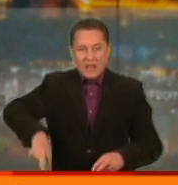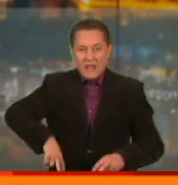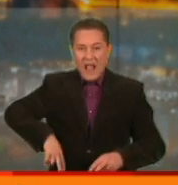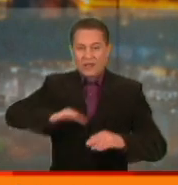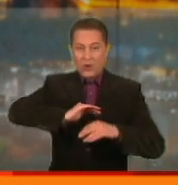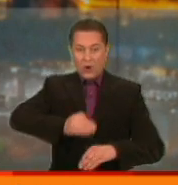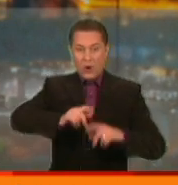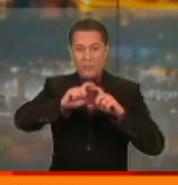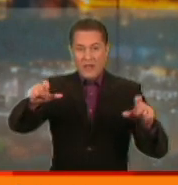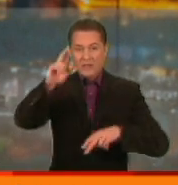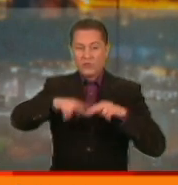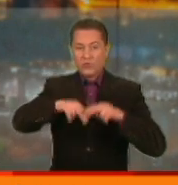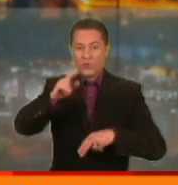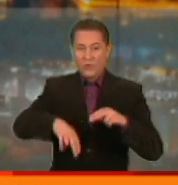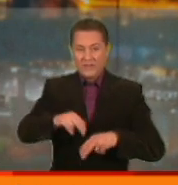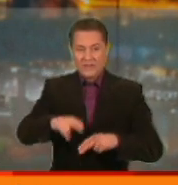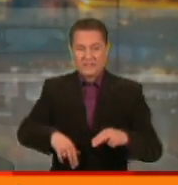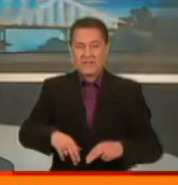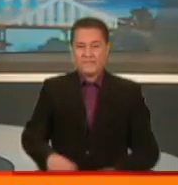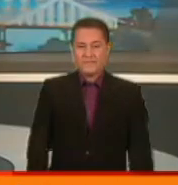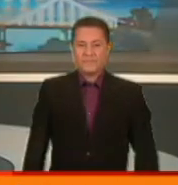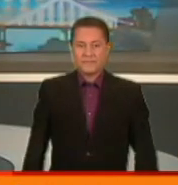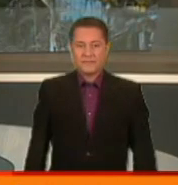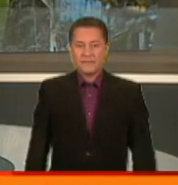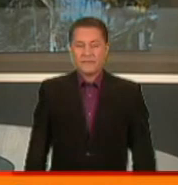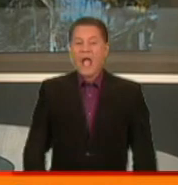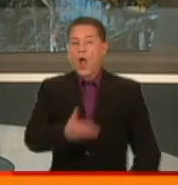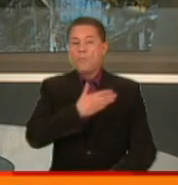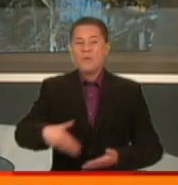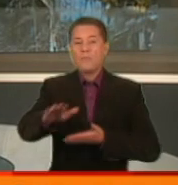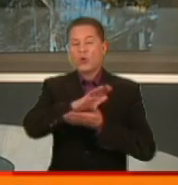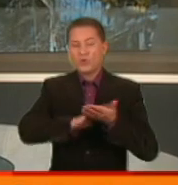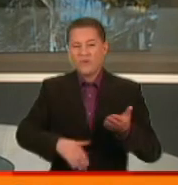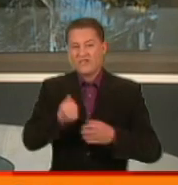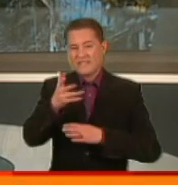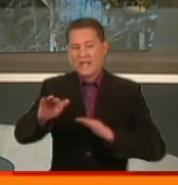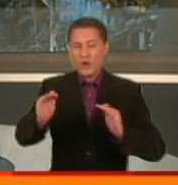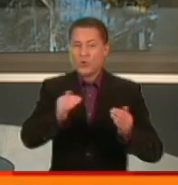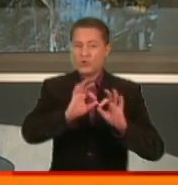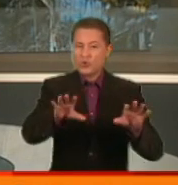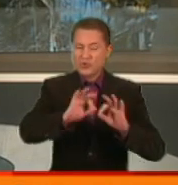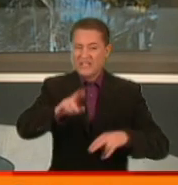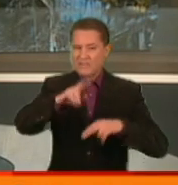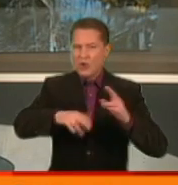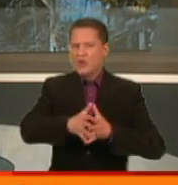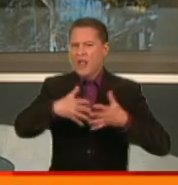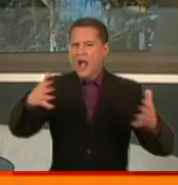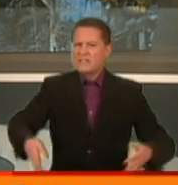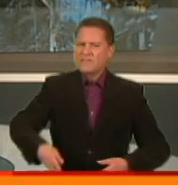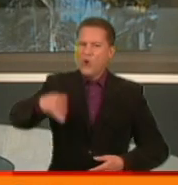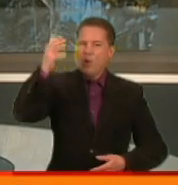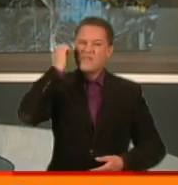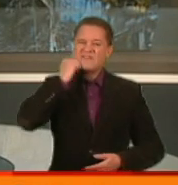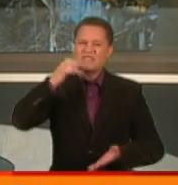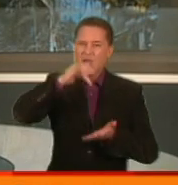-забудовниці, кінці якої в офшорній зоні. Ми продовжуємо серію сюжетів про спорудження гігантського комплексу в Старому